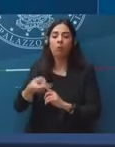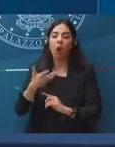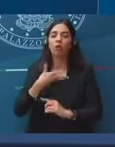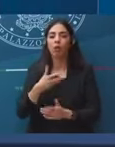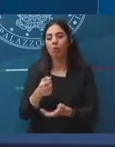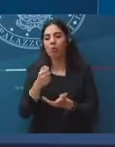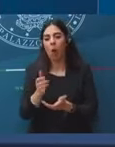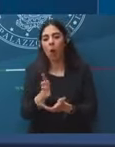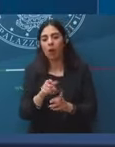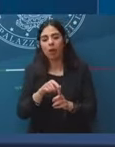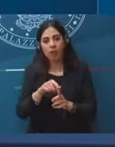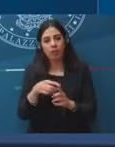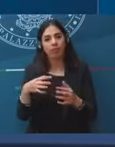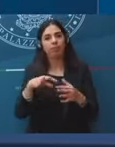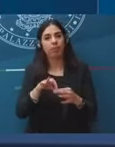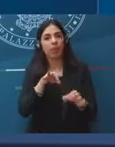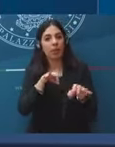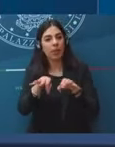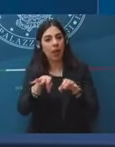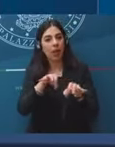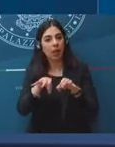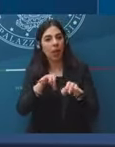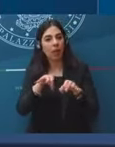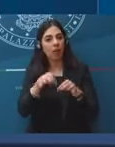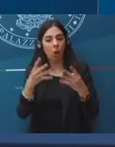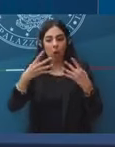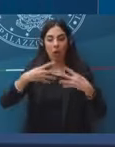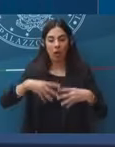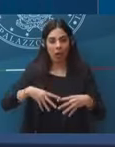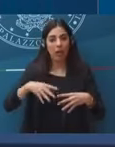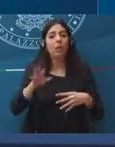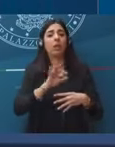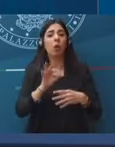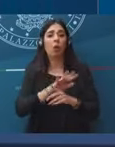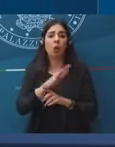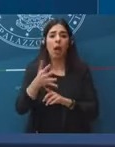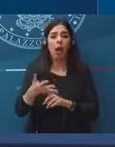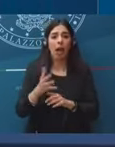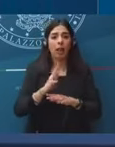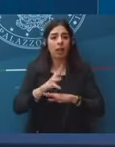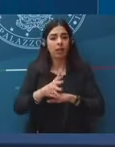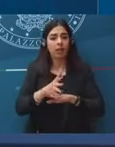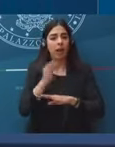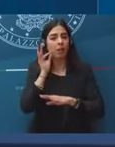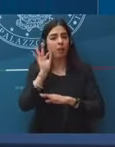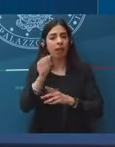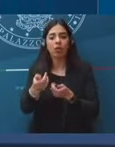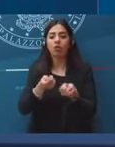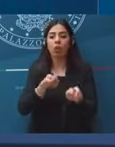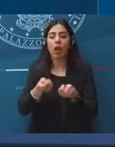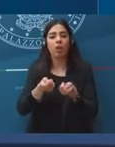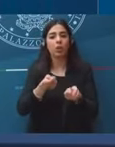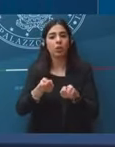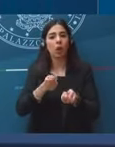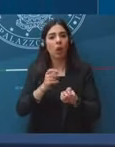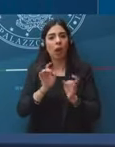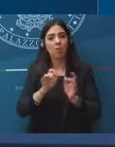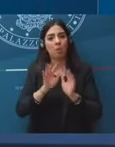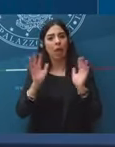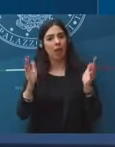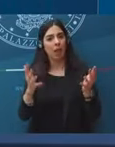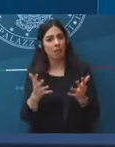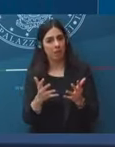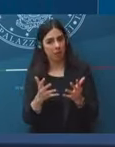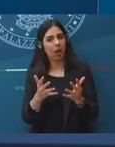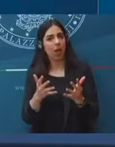per la logistica, per ogni altro intervento di gestione della crisi pandemica, in buona